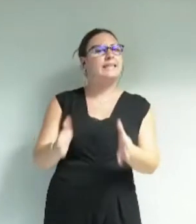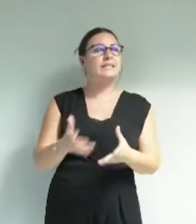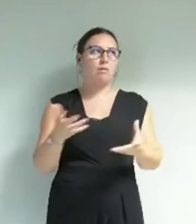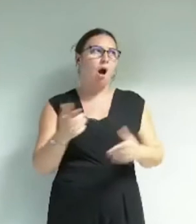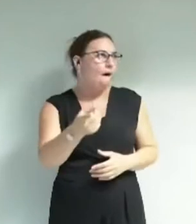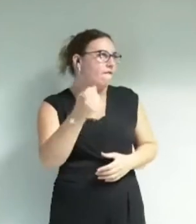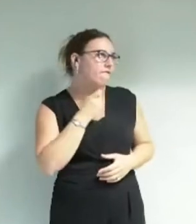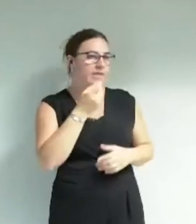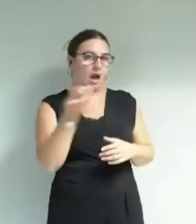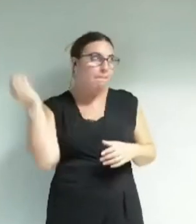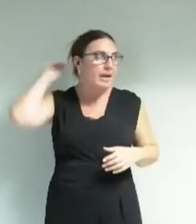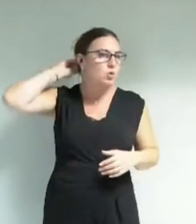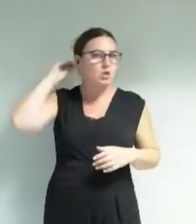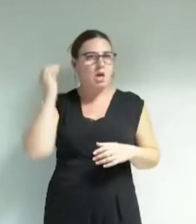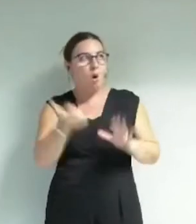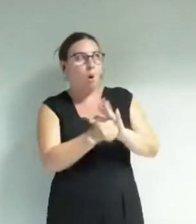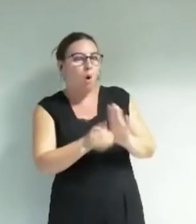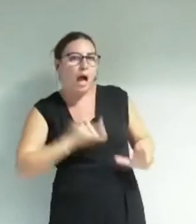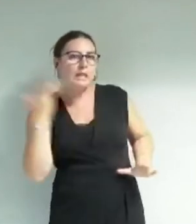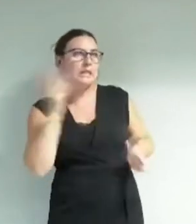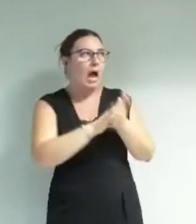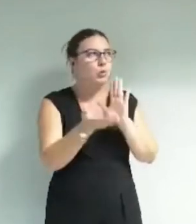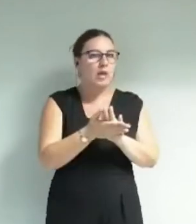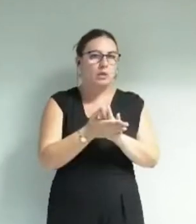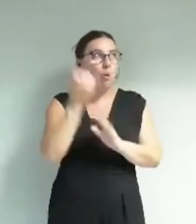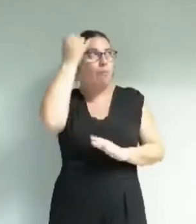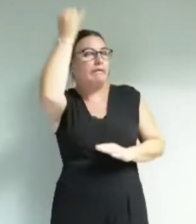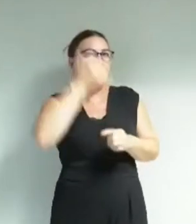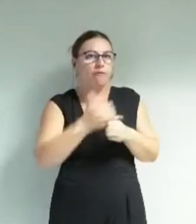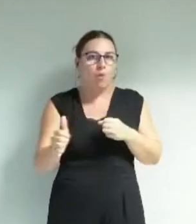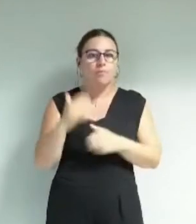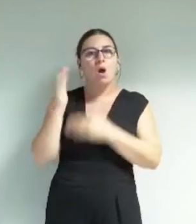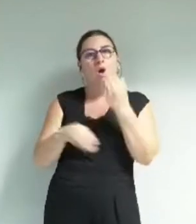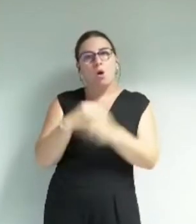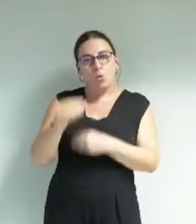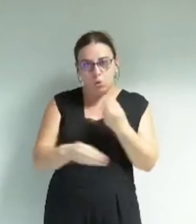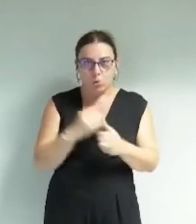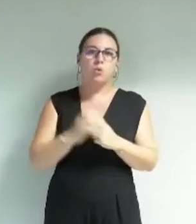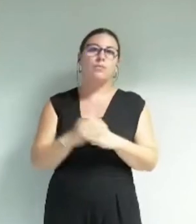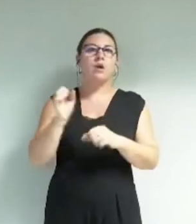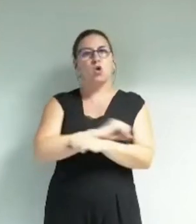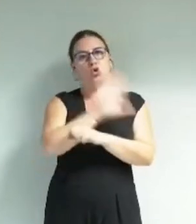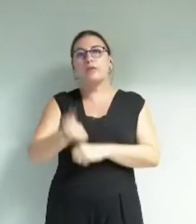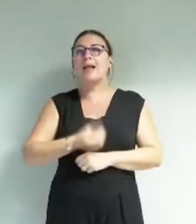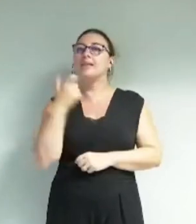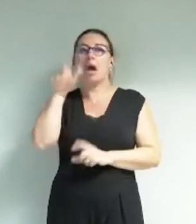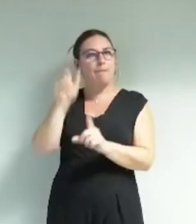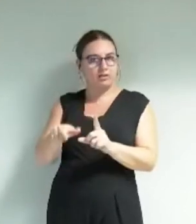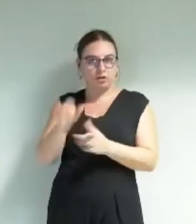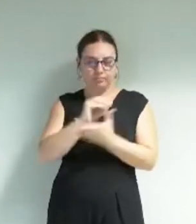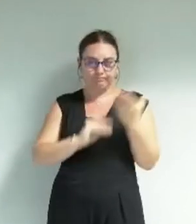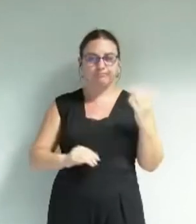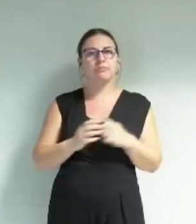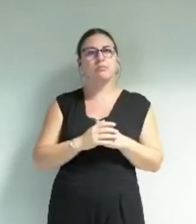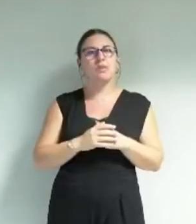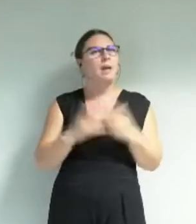de préjugés sur le rôle des artistes et des associations. Ou encore Valorie Pierron dans le journal des arts « Comment une grande